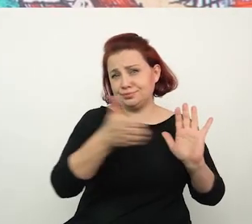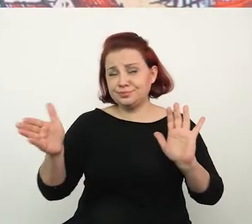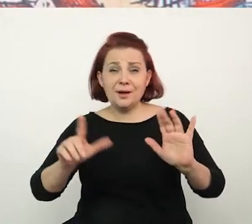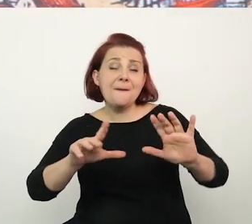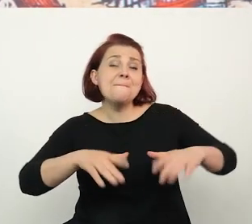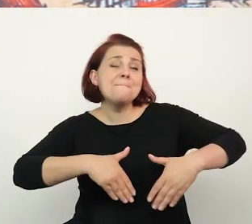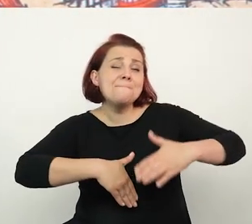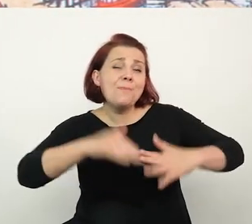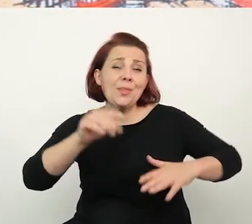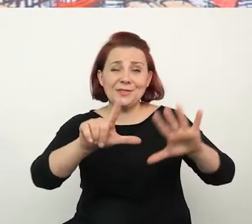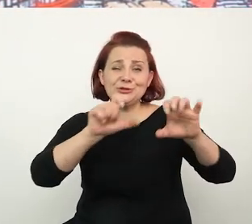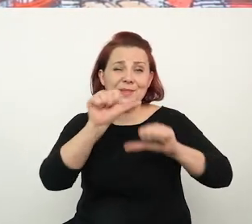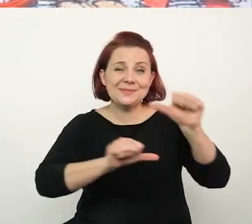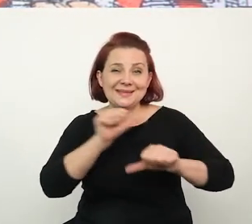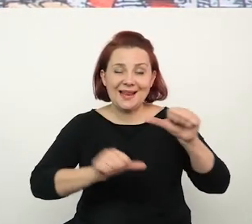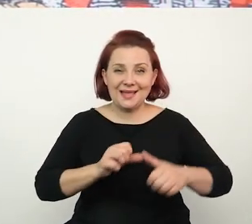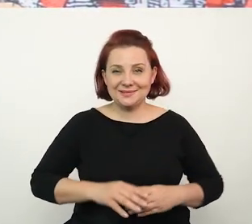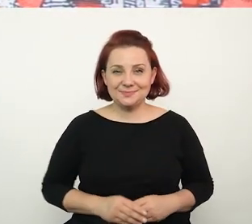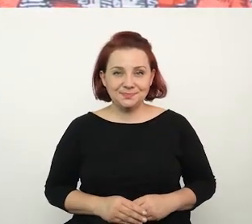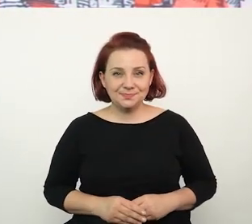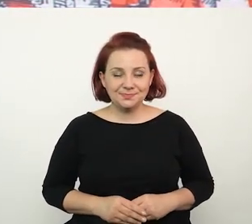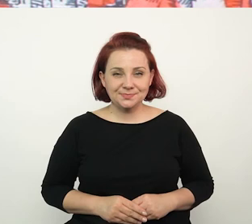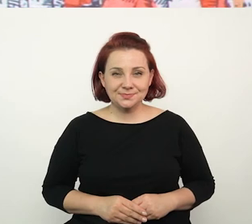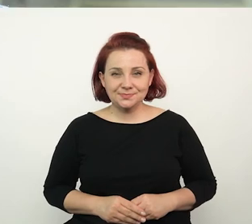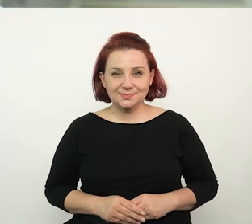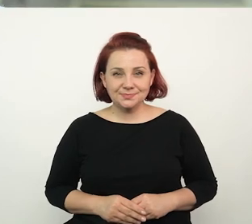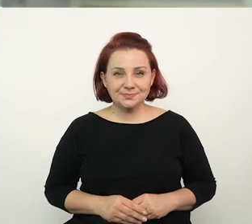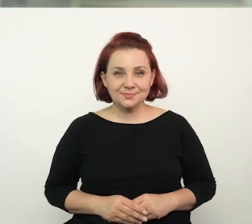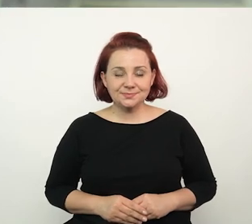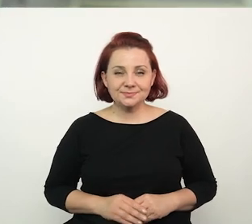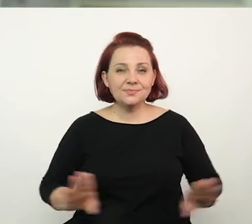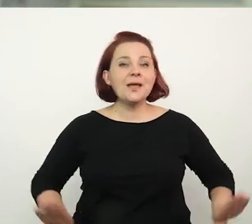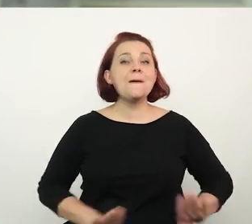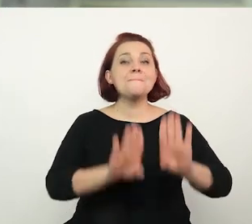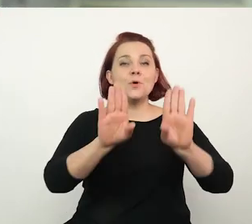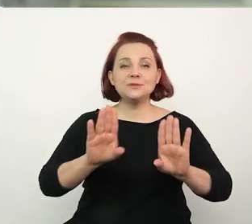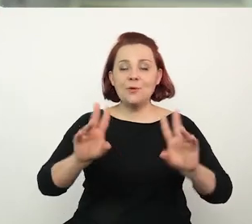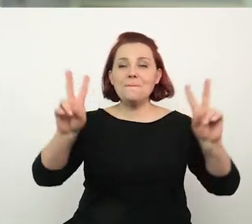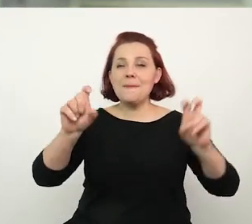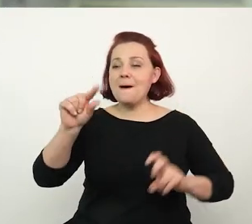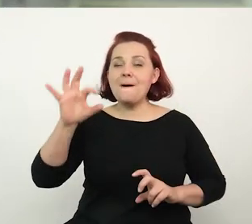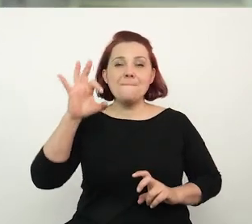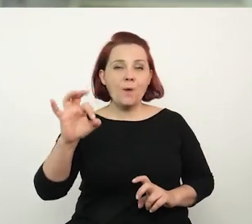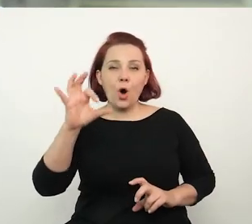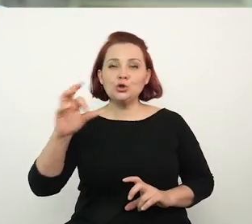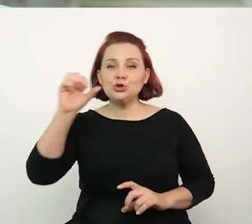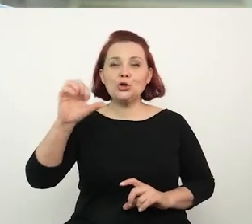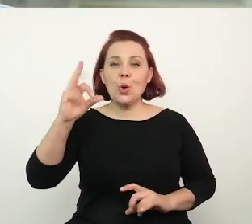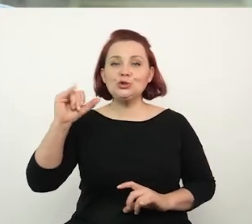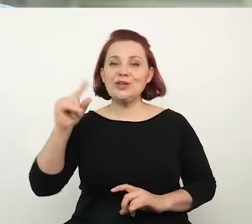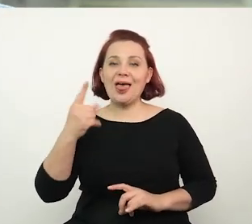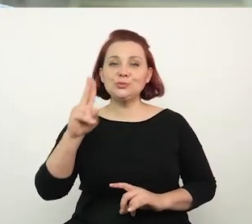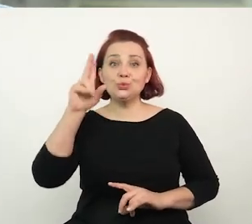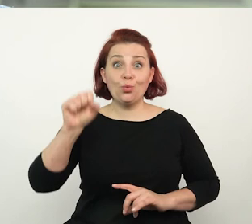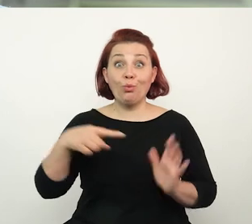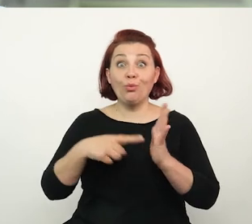siedemstuleci. Jacek Selwiński, zastępca dyrektora Muzeum Krakowa. Muzeum po sąsiedzku, bo tak ta